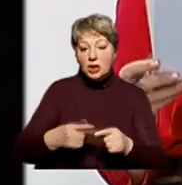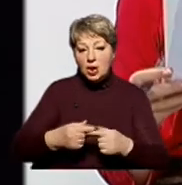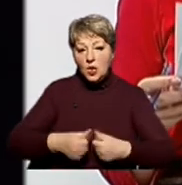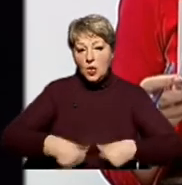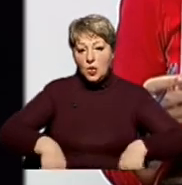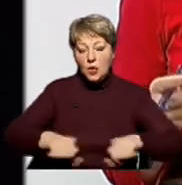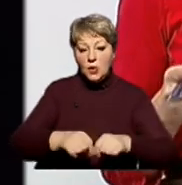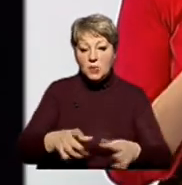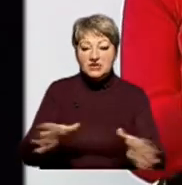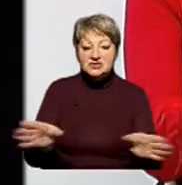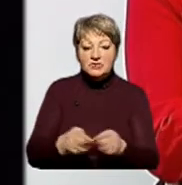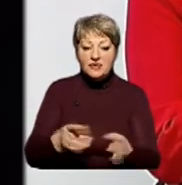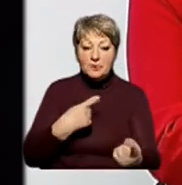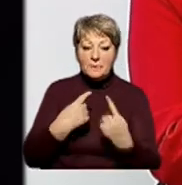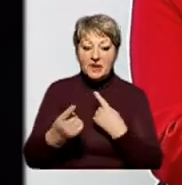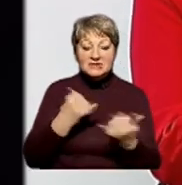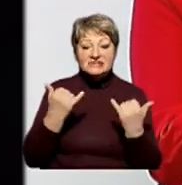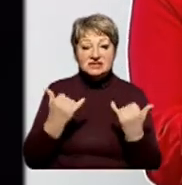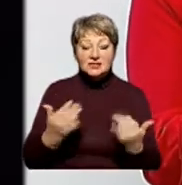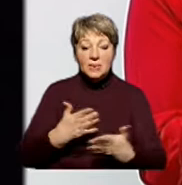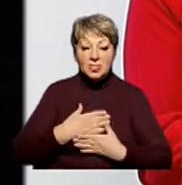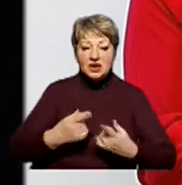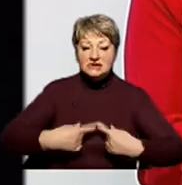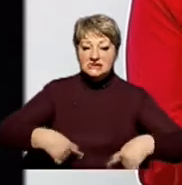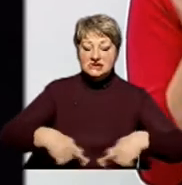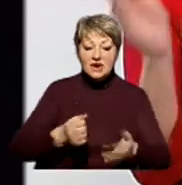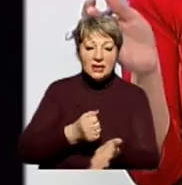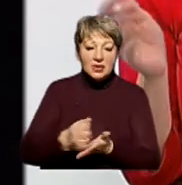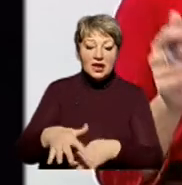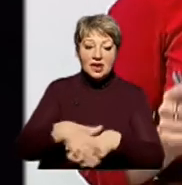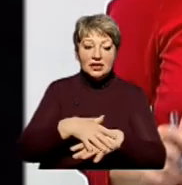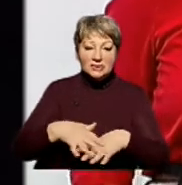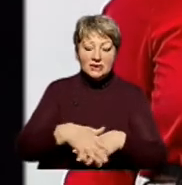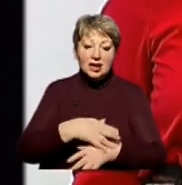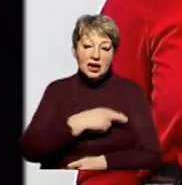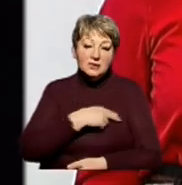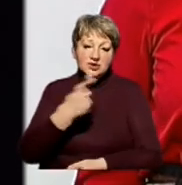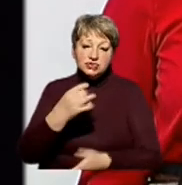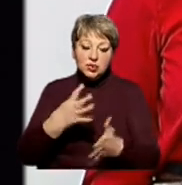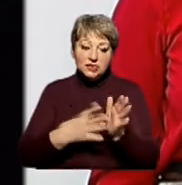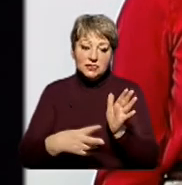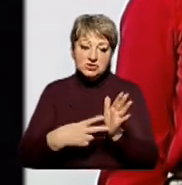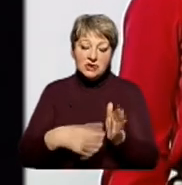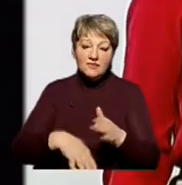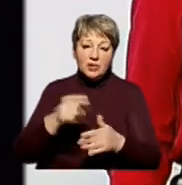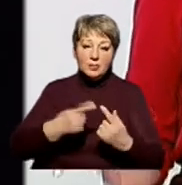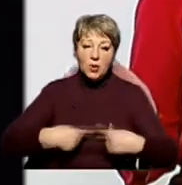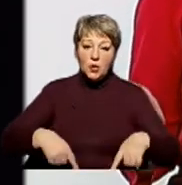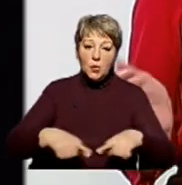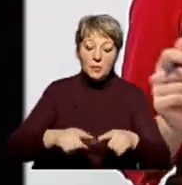співбесіда» сьогодні в нашій студії з кандидати народні депутати у 197-й виборчий округ.